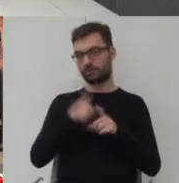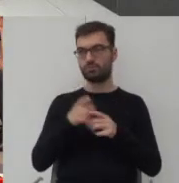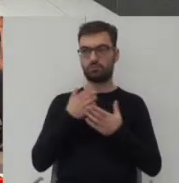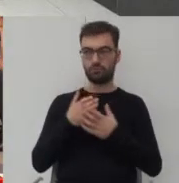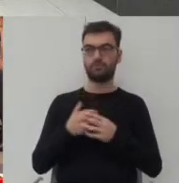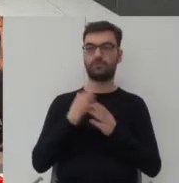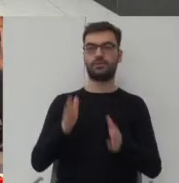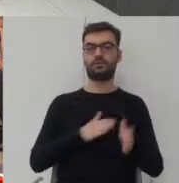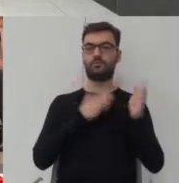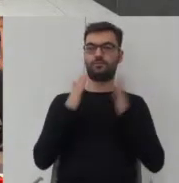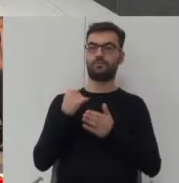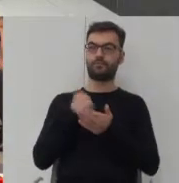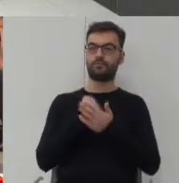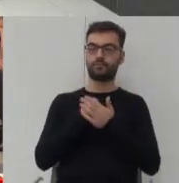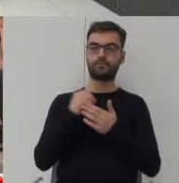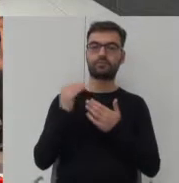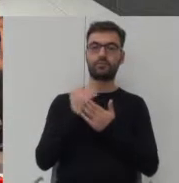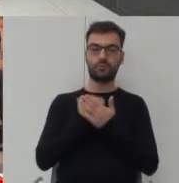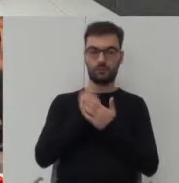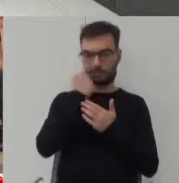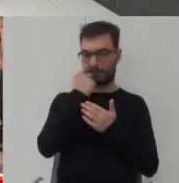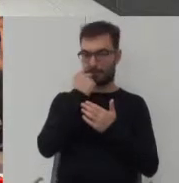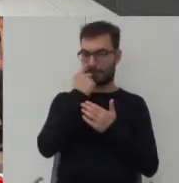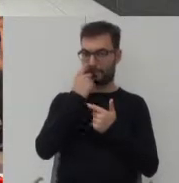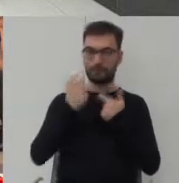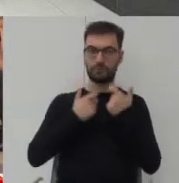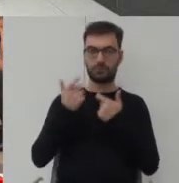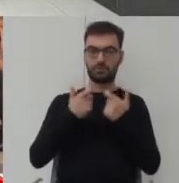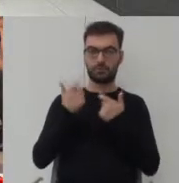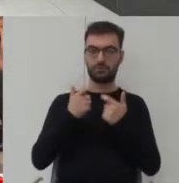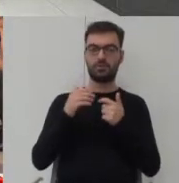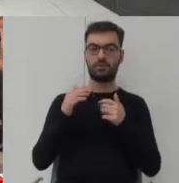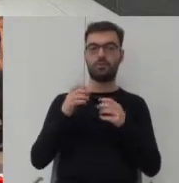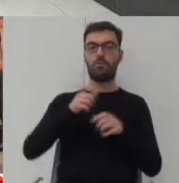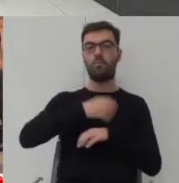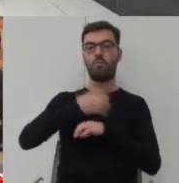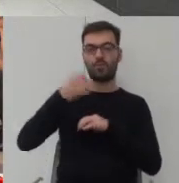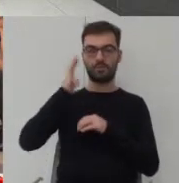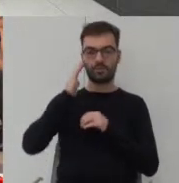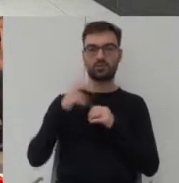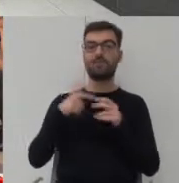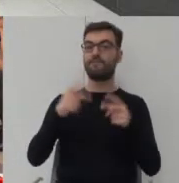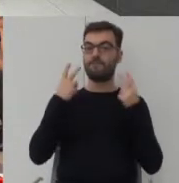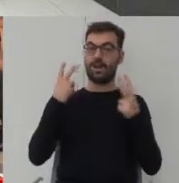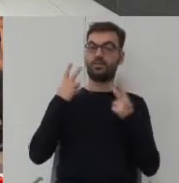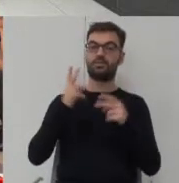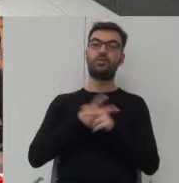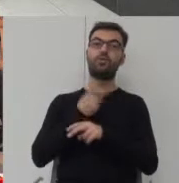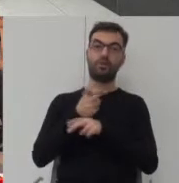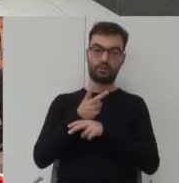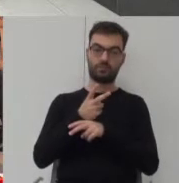Kolejna rzecz, jeśli chodzi o programowanie funkcji budynków mieszkalnych, to, co ważne, dostępna